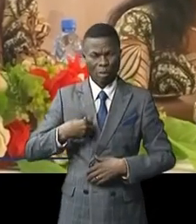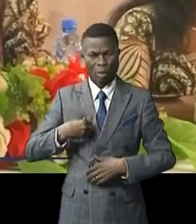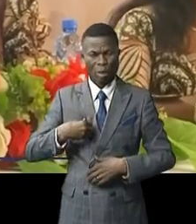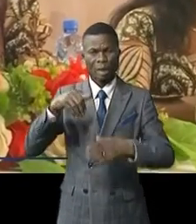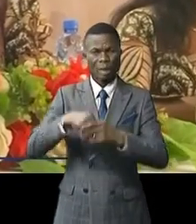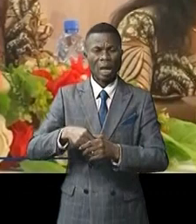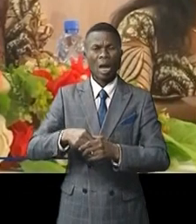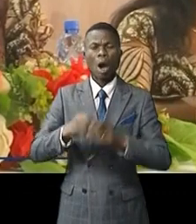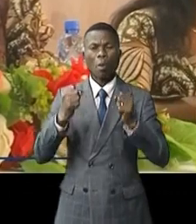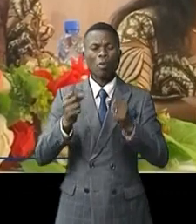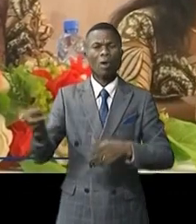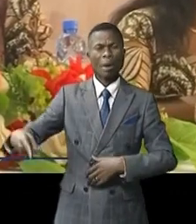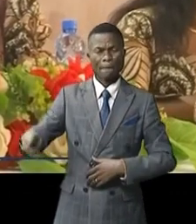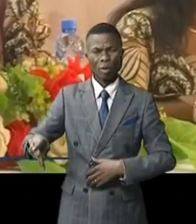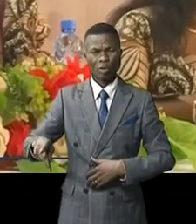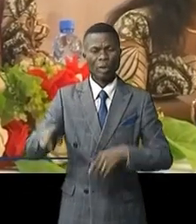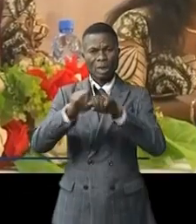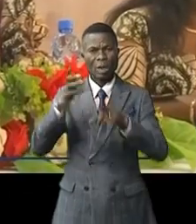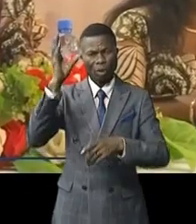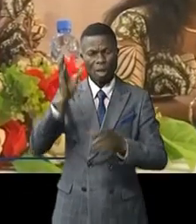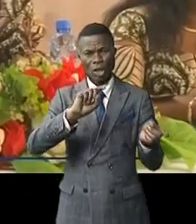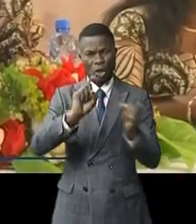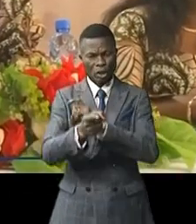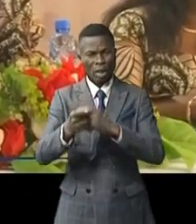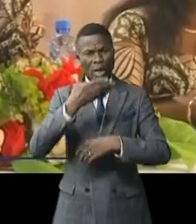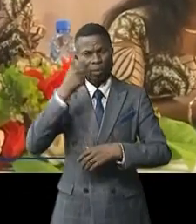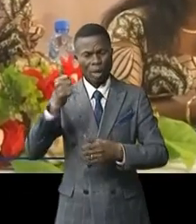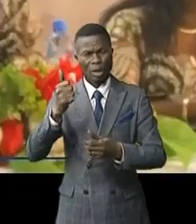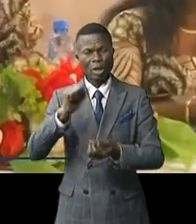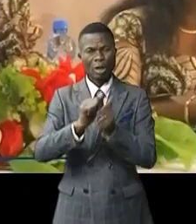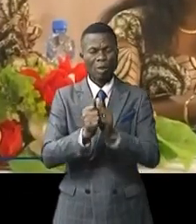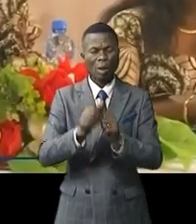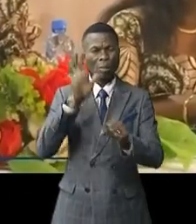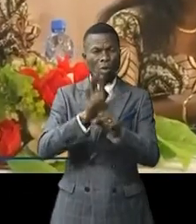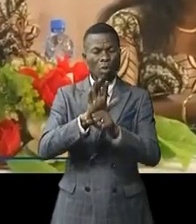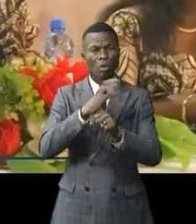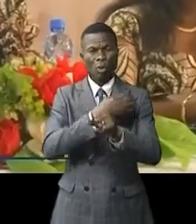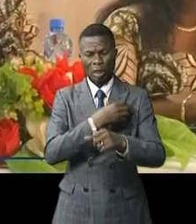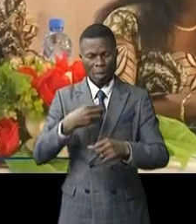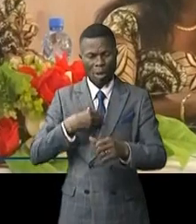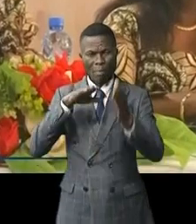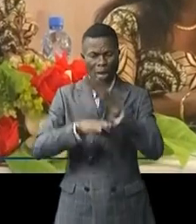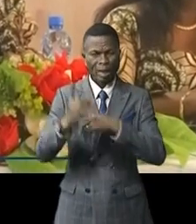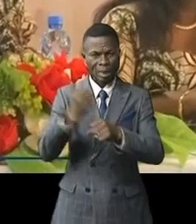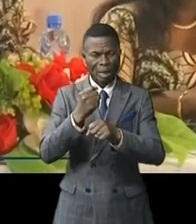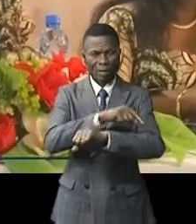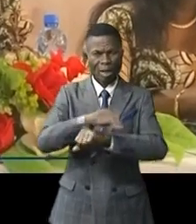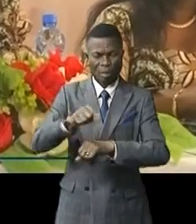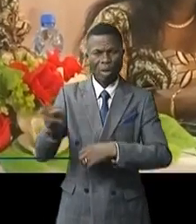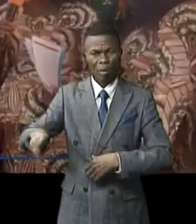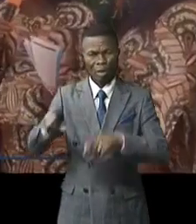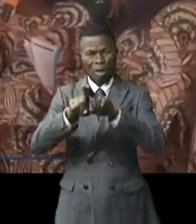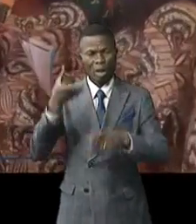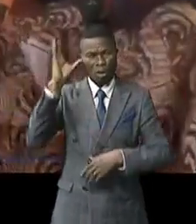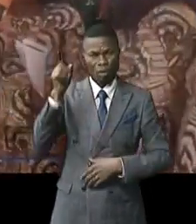provinciale et locale, améliorer la représentation effective et efficiente des femmes élues dans la gouvernance provinciale et